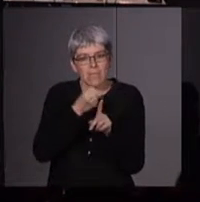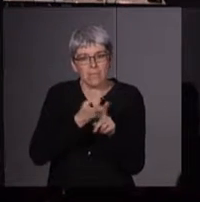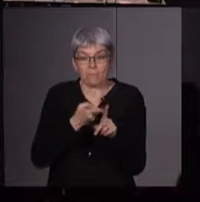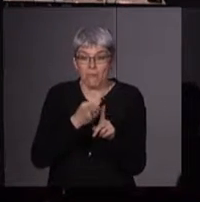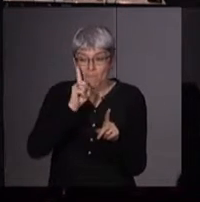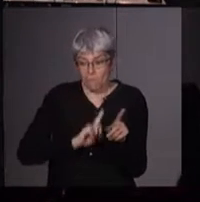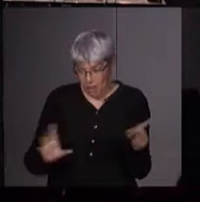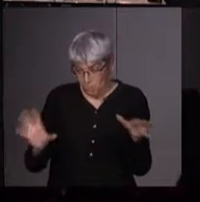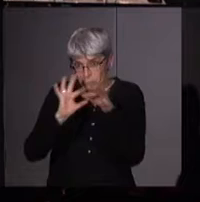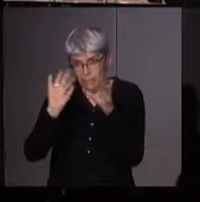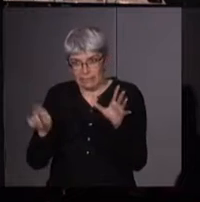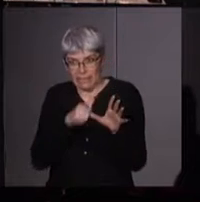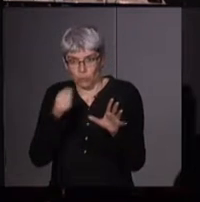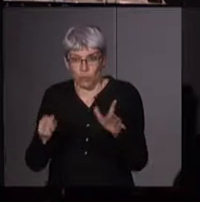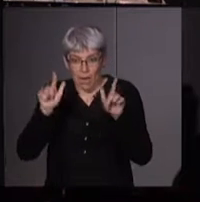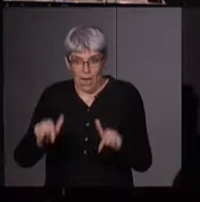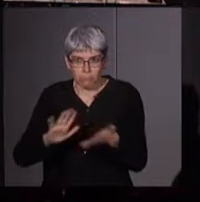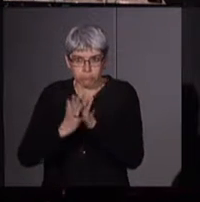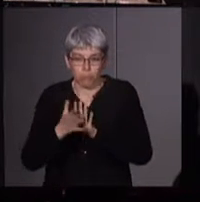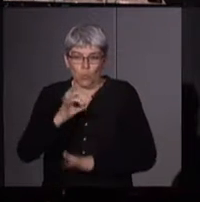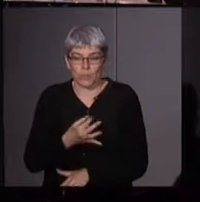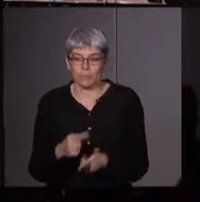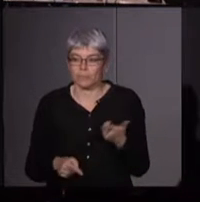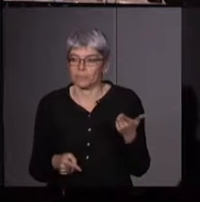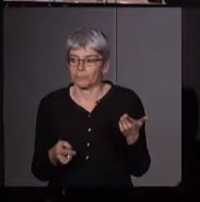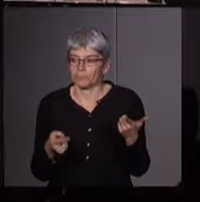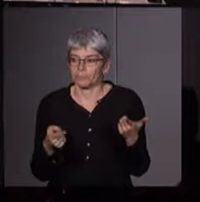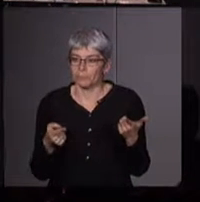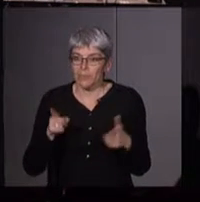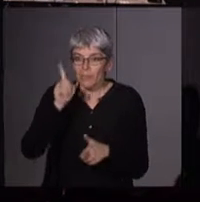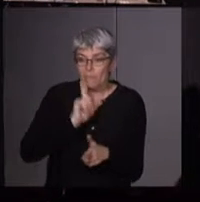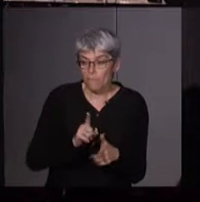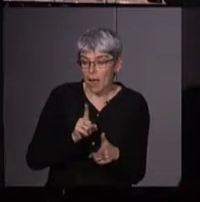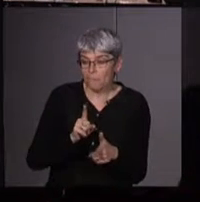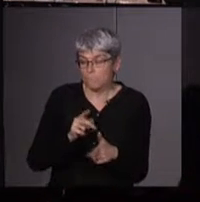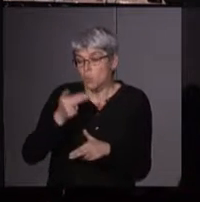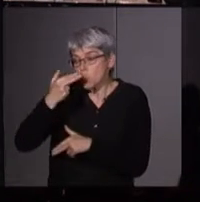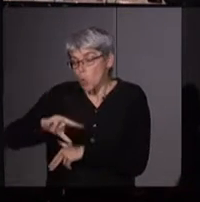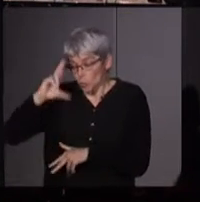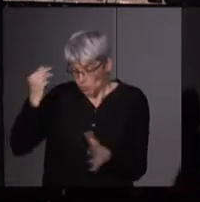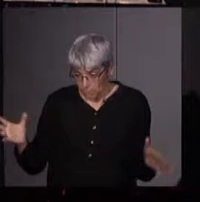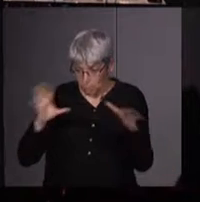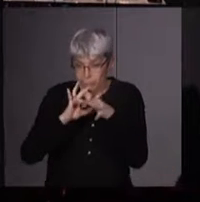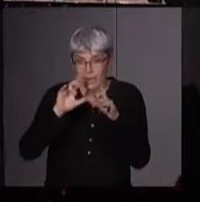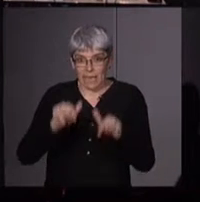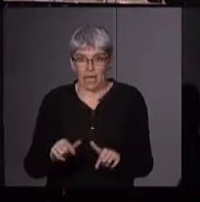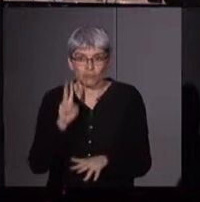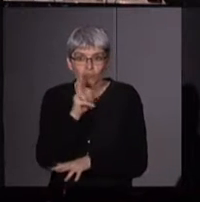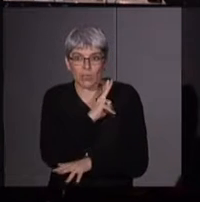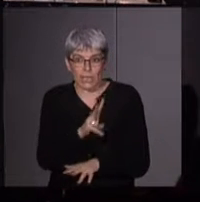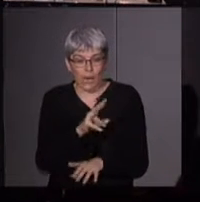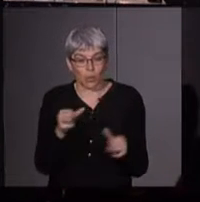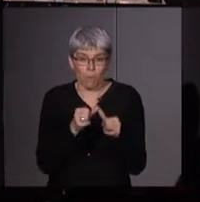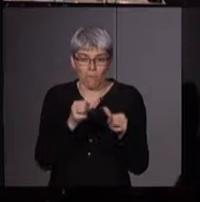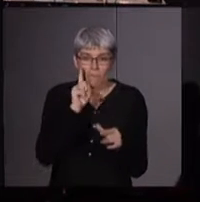et la nature, entre les femmes et les non-humains. Et de façon plus générale, elles vont